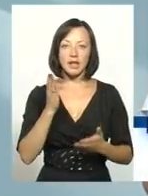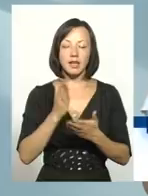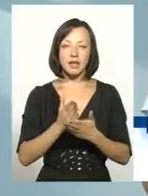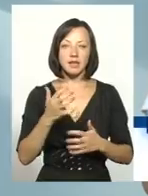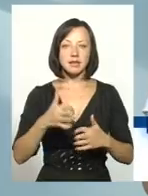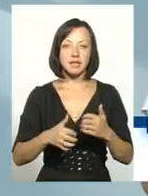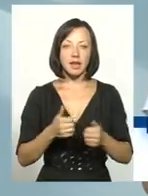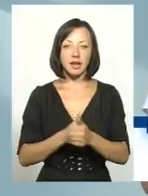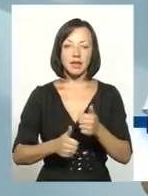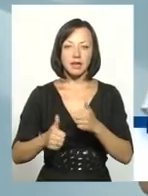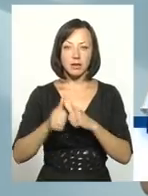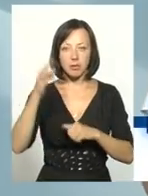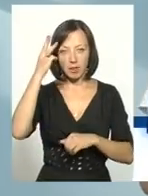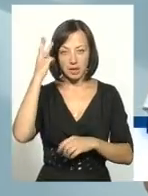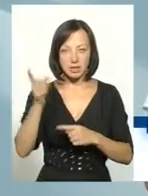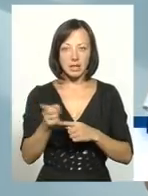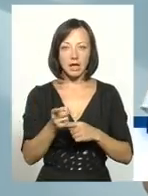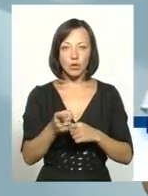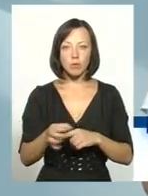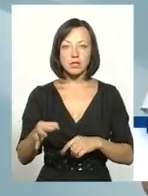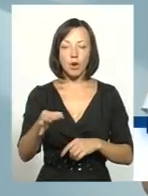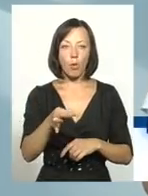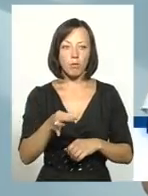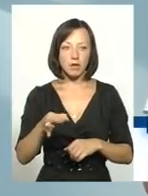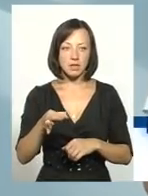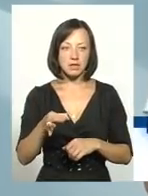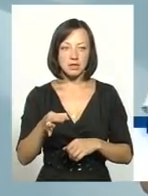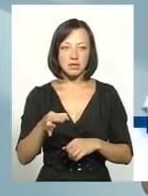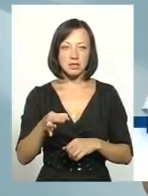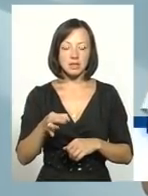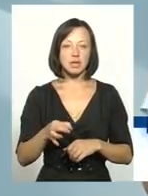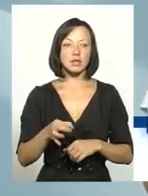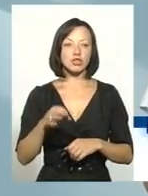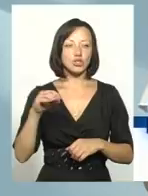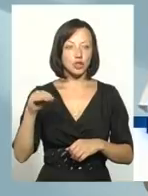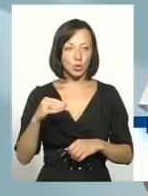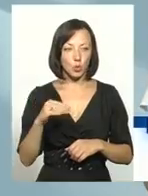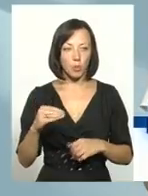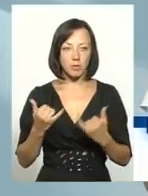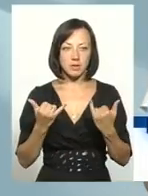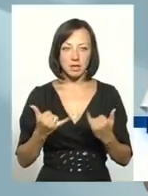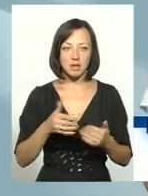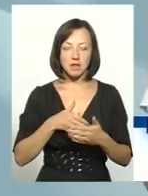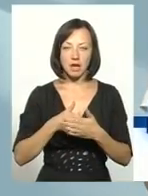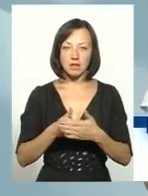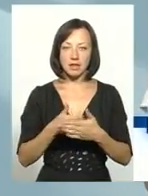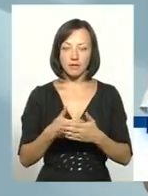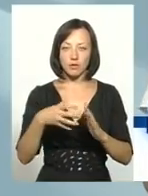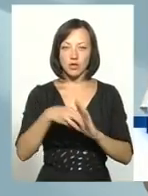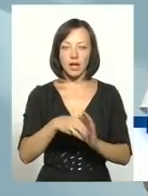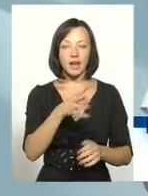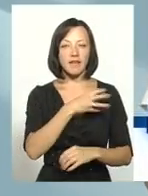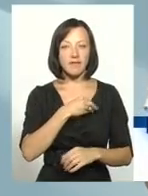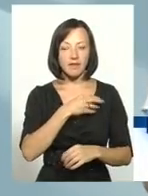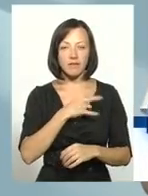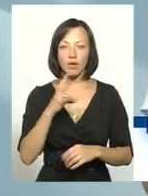лідерів. Хмельницька, Тернопільська область, зараз Житомир активно підтягуються, Львів. Ну, я вам хочу